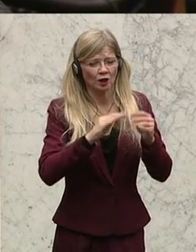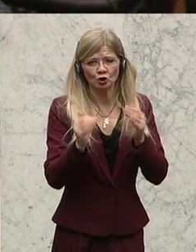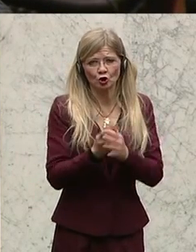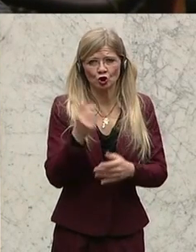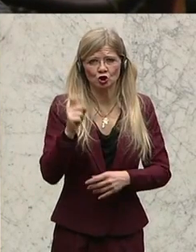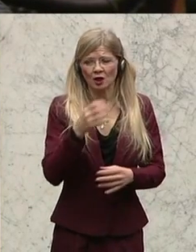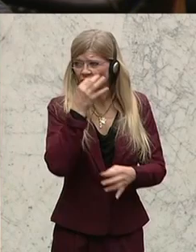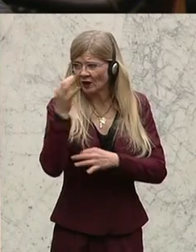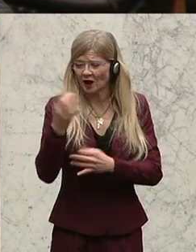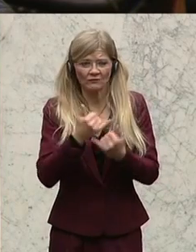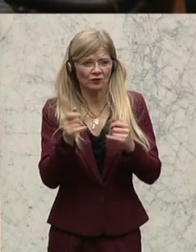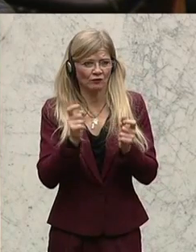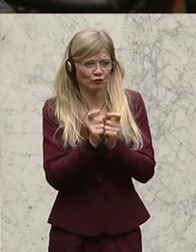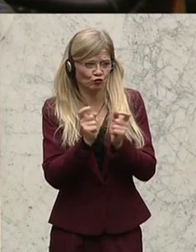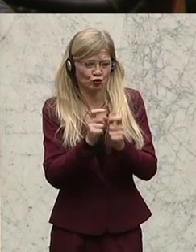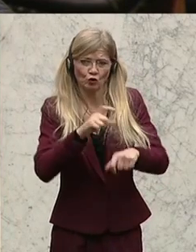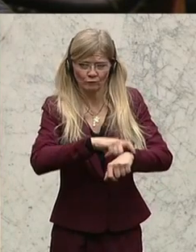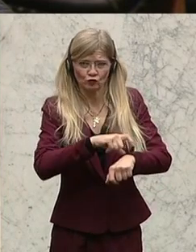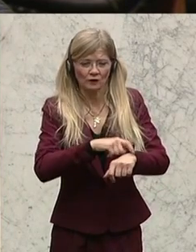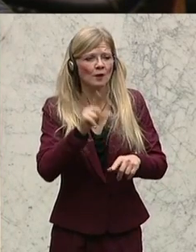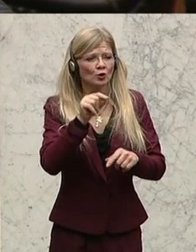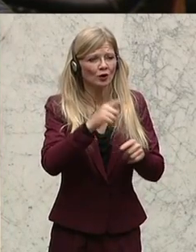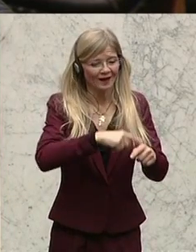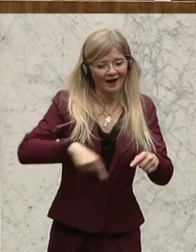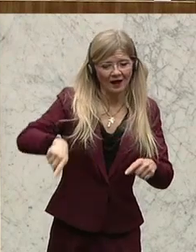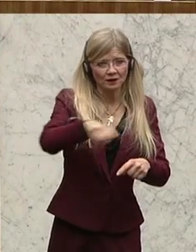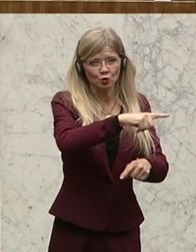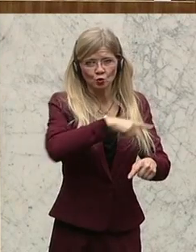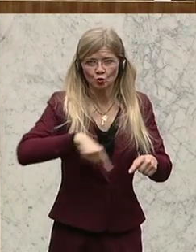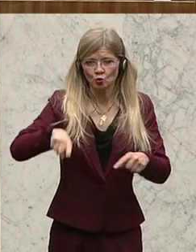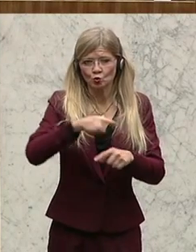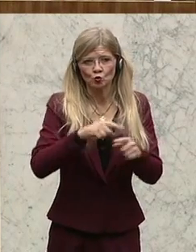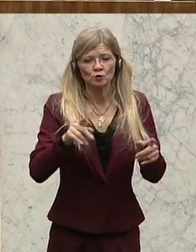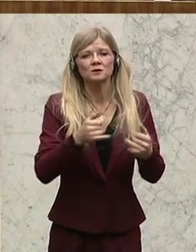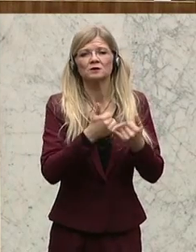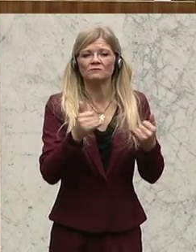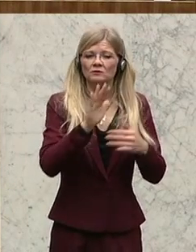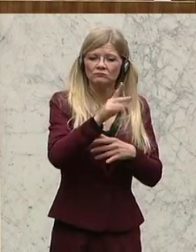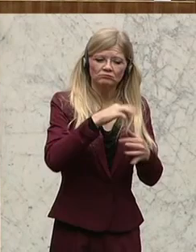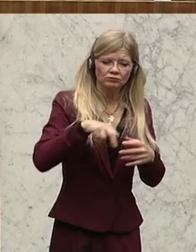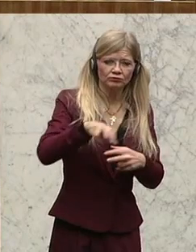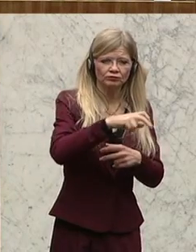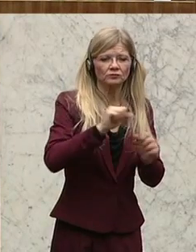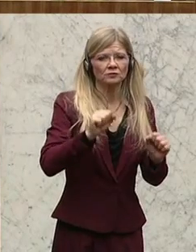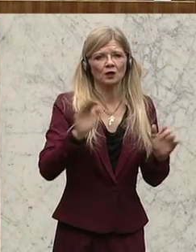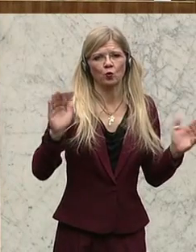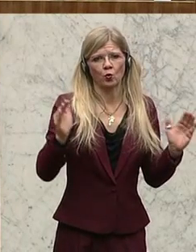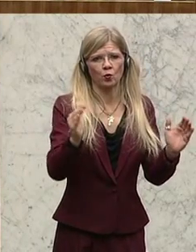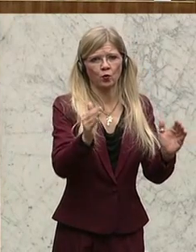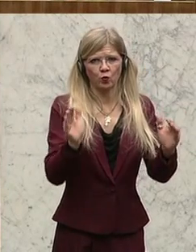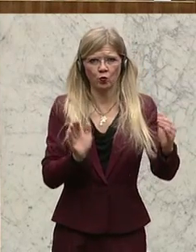Das schränkt den Radius desjenigen, der die Fußfessel trägt, massiv ein. Und er ist dementsprechend auch überwacht und ich kann